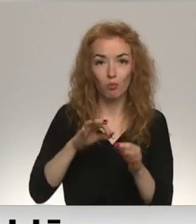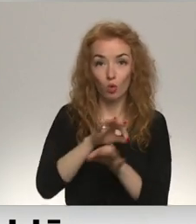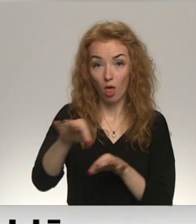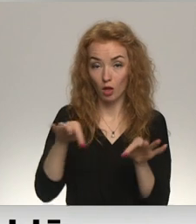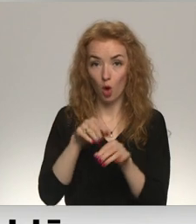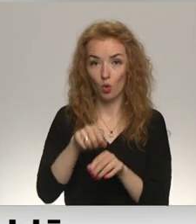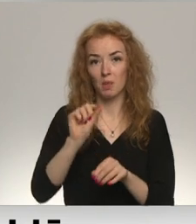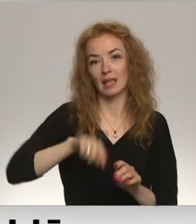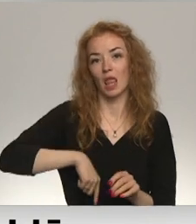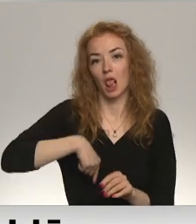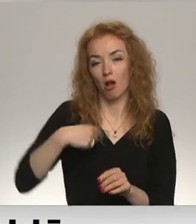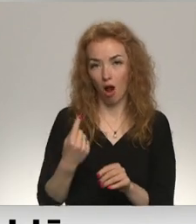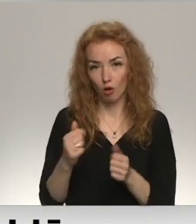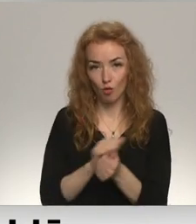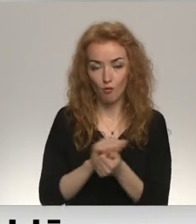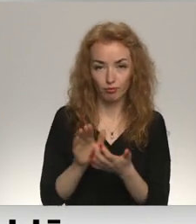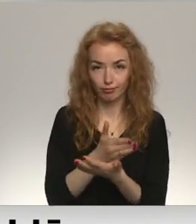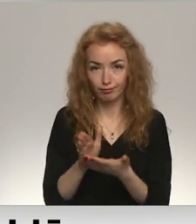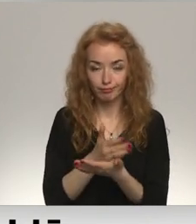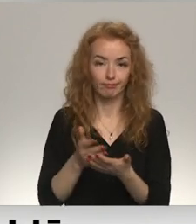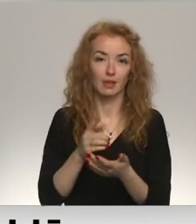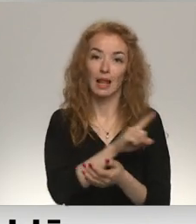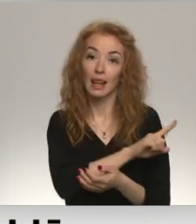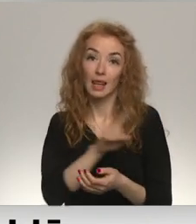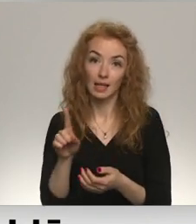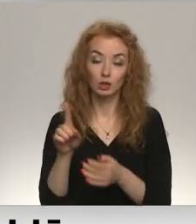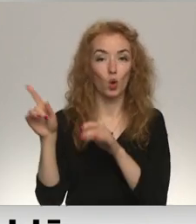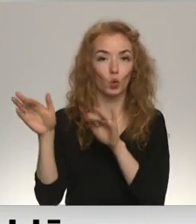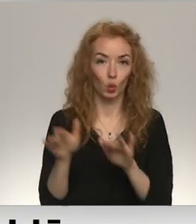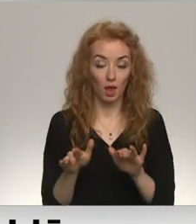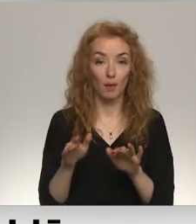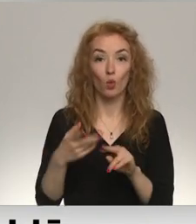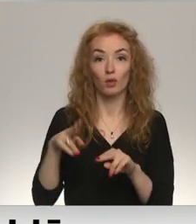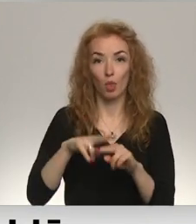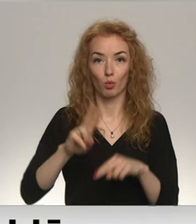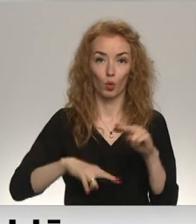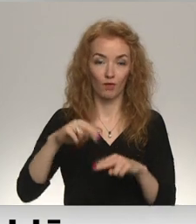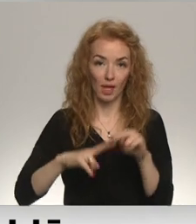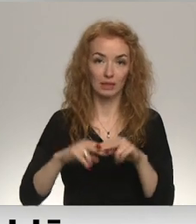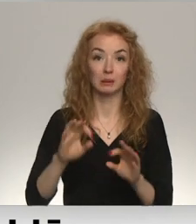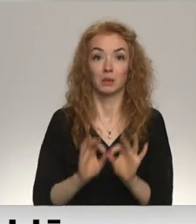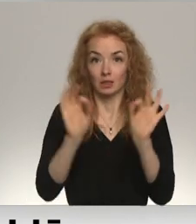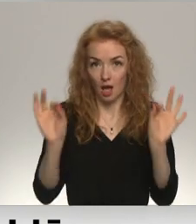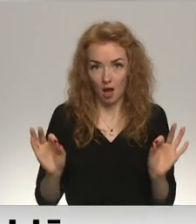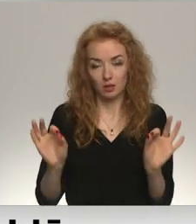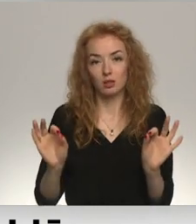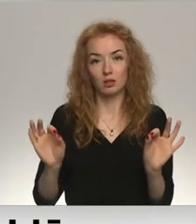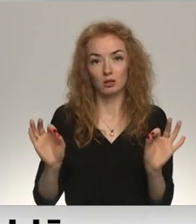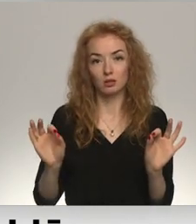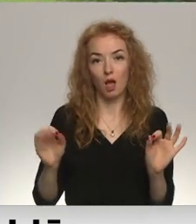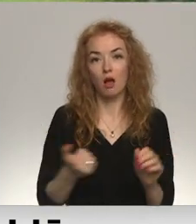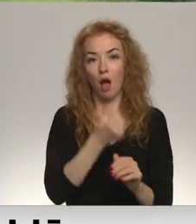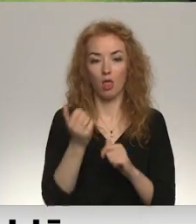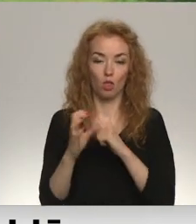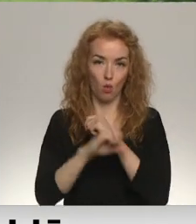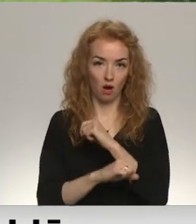nedaudz ilgāka, iespējams līdz jau rudenim, un būvniecība tur tādā uzsāksies gadu